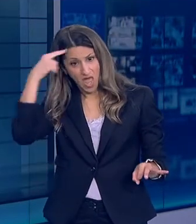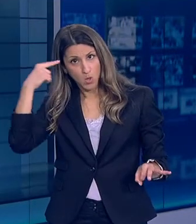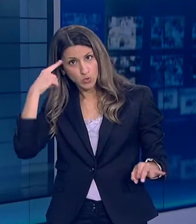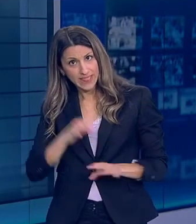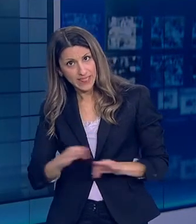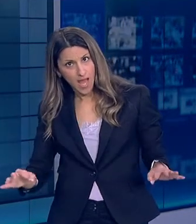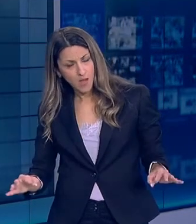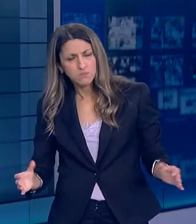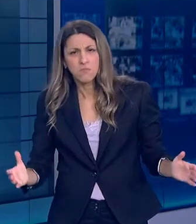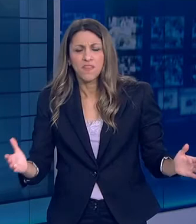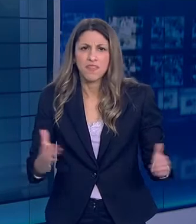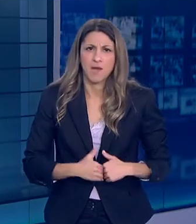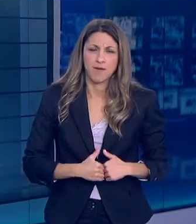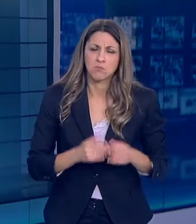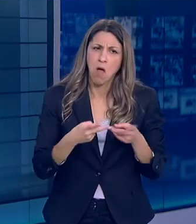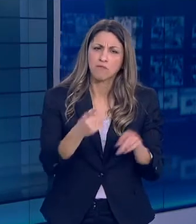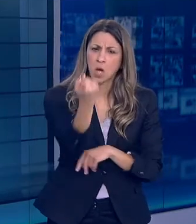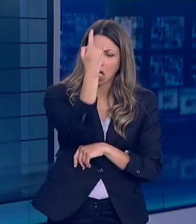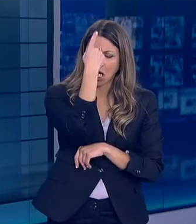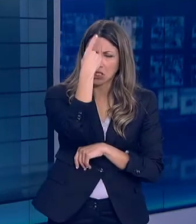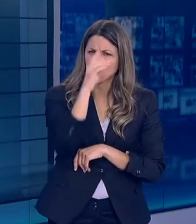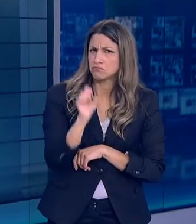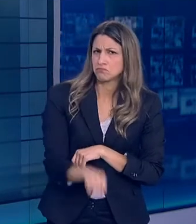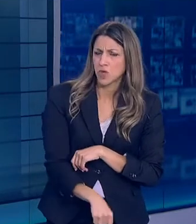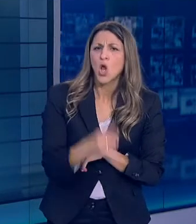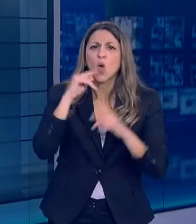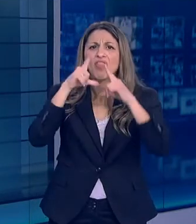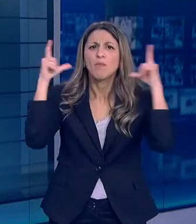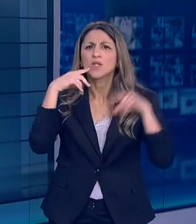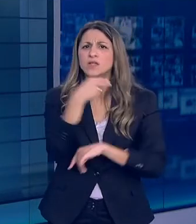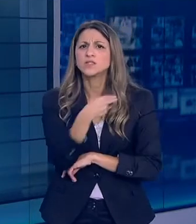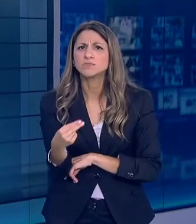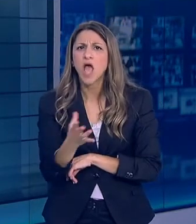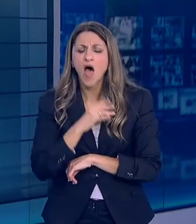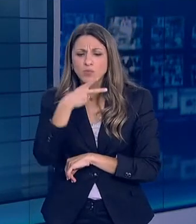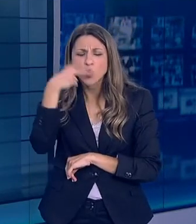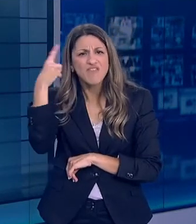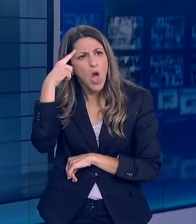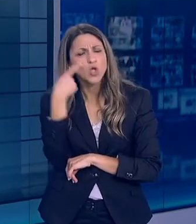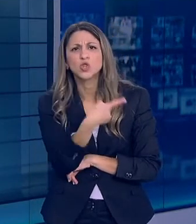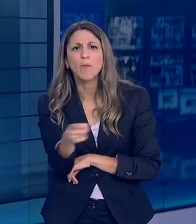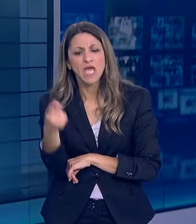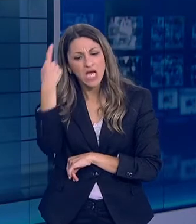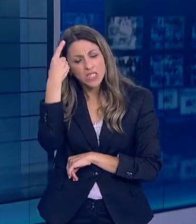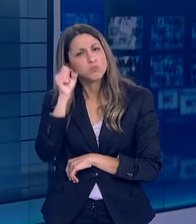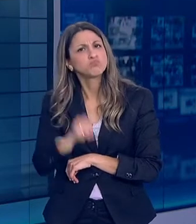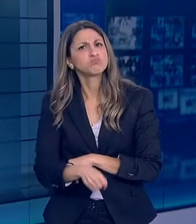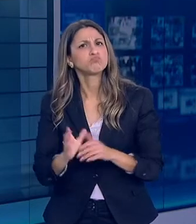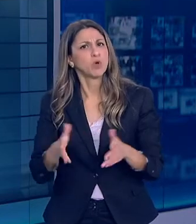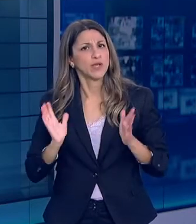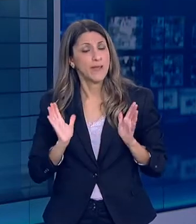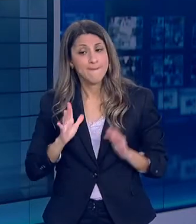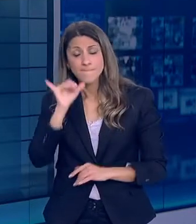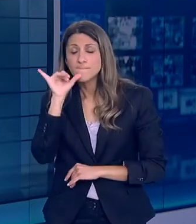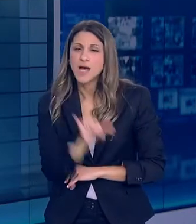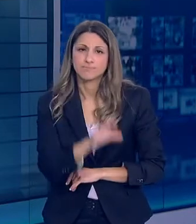κριτική Που είναι ένα συστατικό στοιχείο Της ίδιας δημοκρατίας μας Αλλά είμασταν πάντα ειλικρινείς Και ποτέ